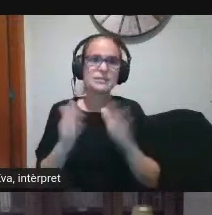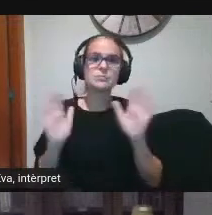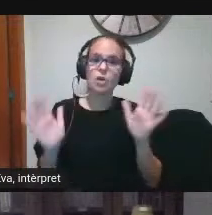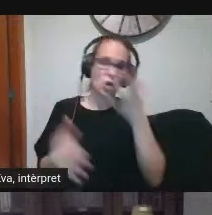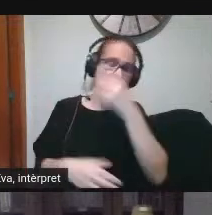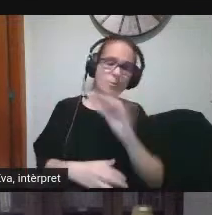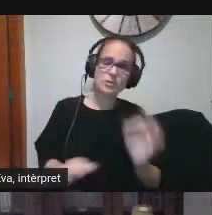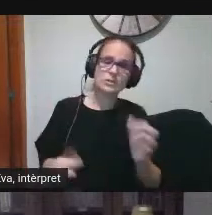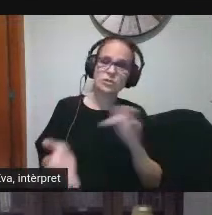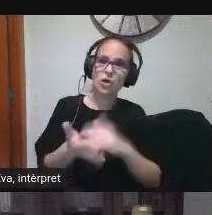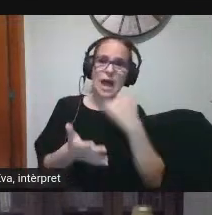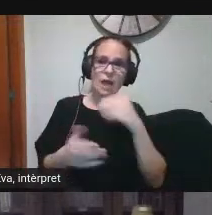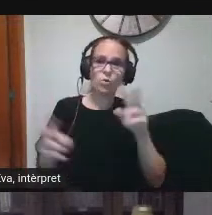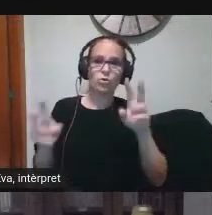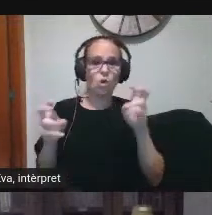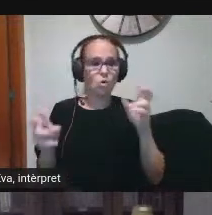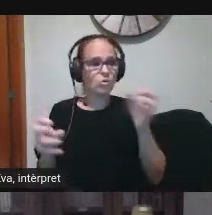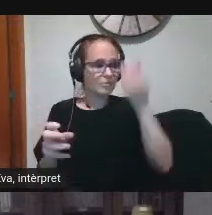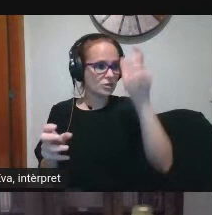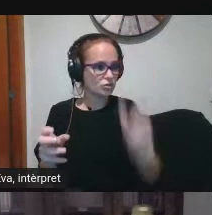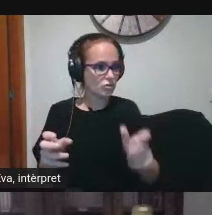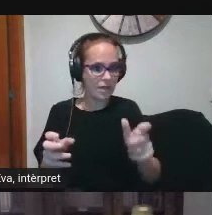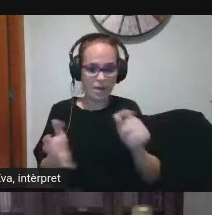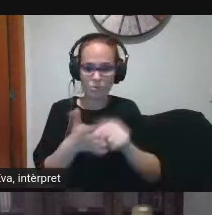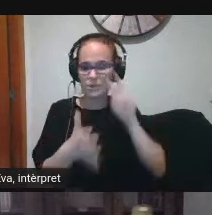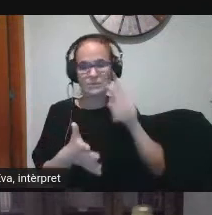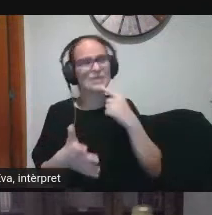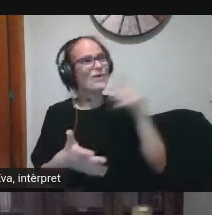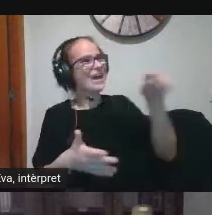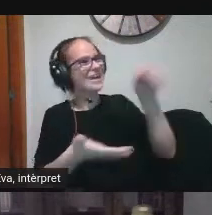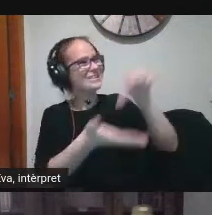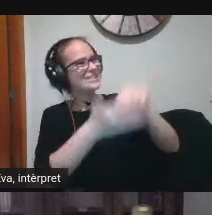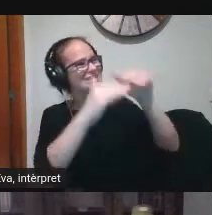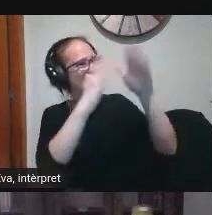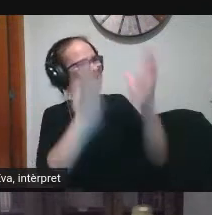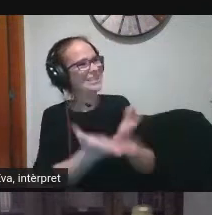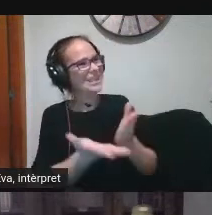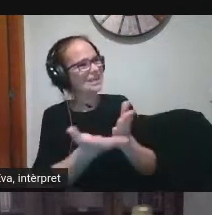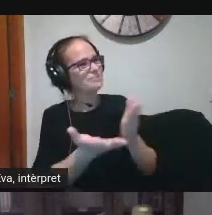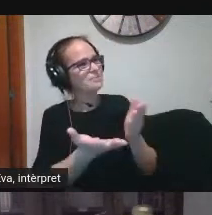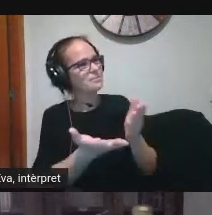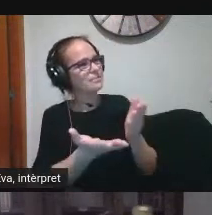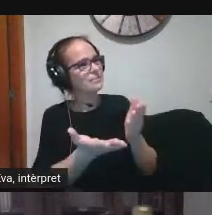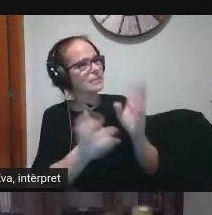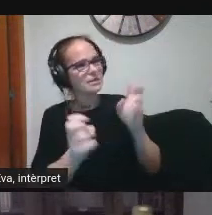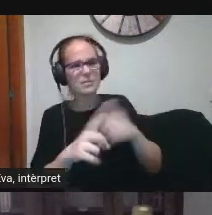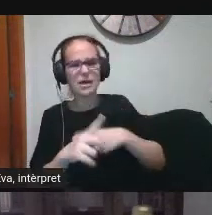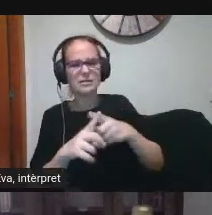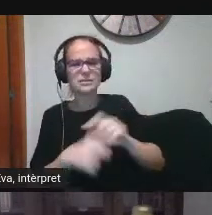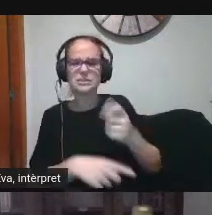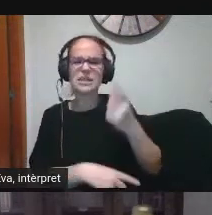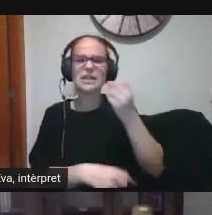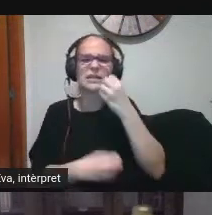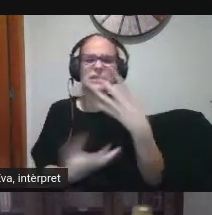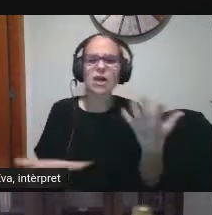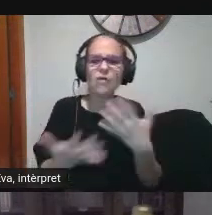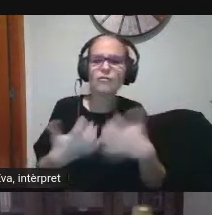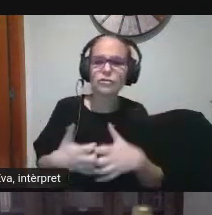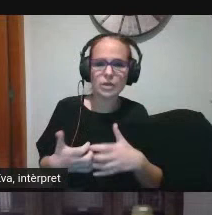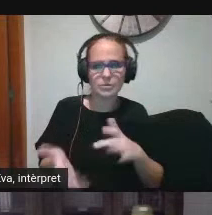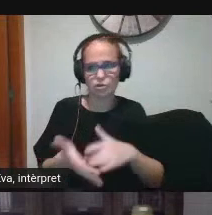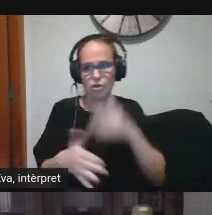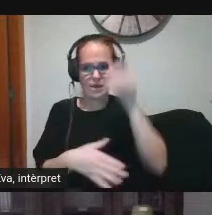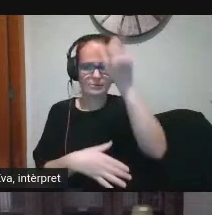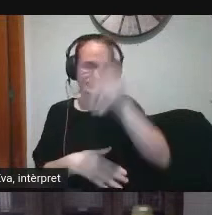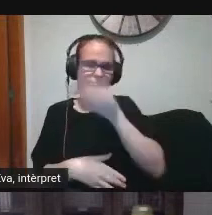quan arribi algú nou o quan algú vulgui tenir aquesta visió diu aquest centre digitalment com funciona doncs hagis d'anar a parlar amb el coordinador